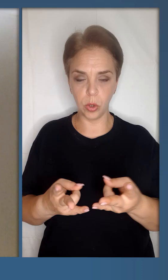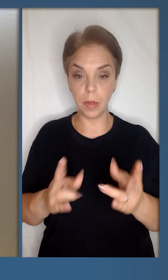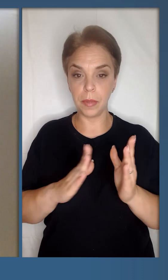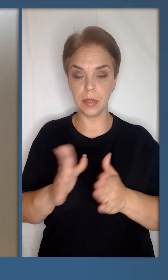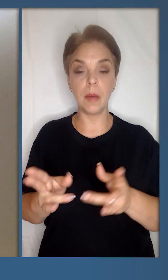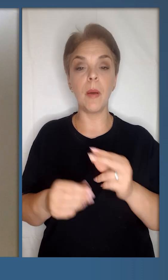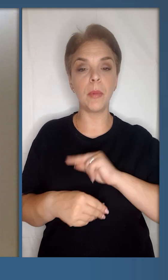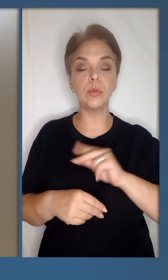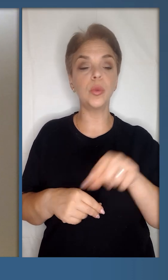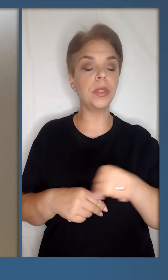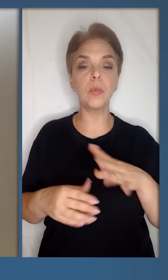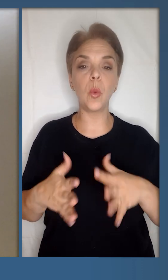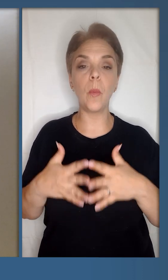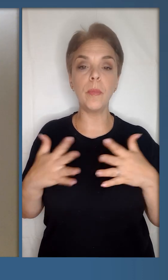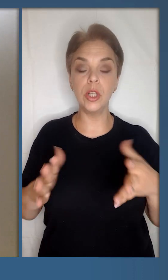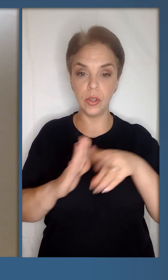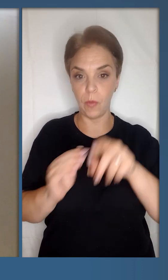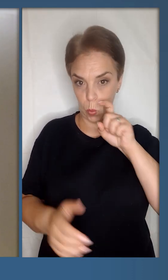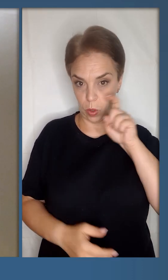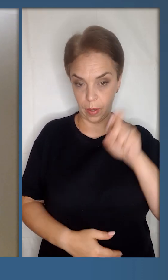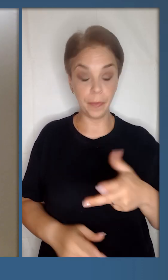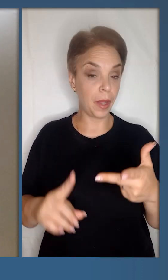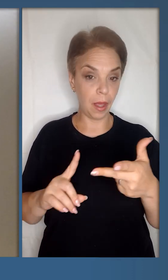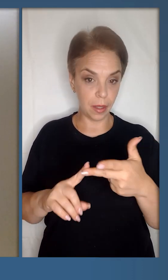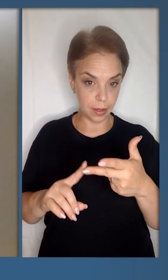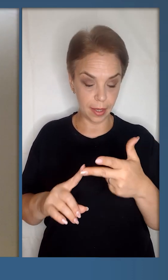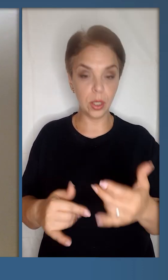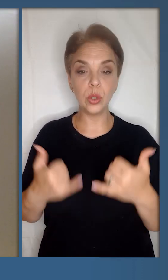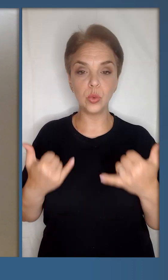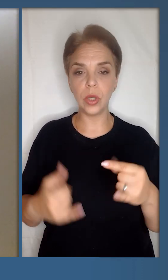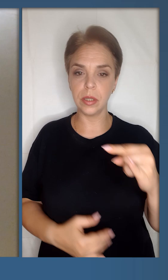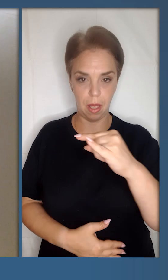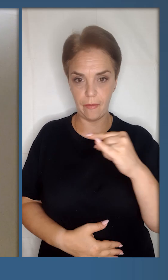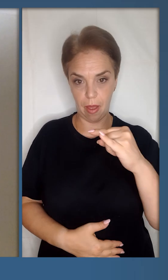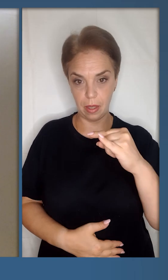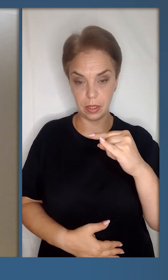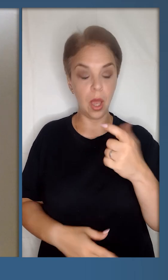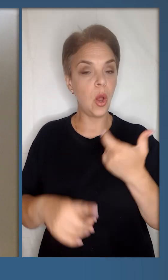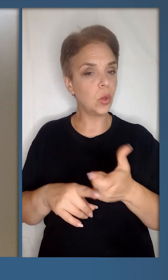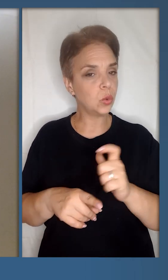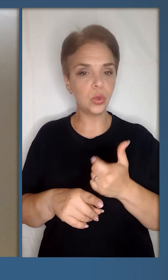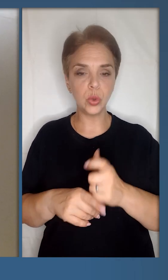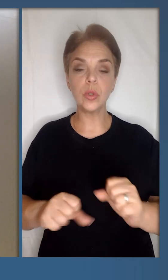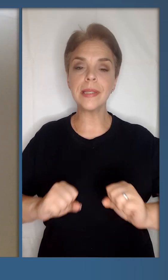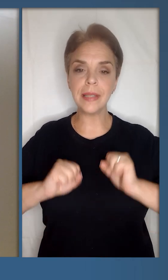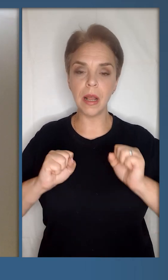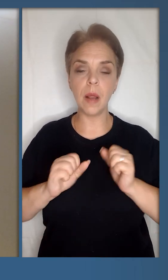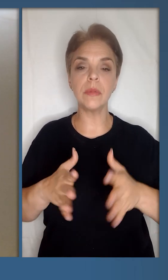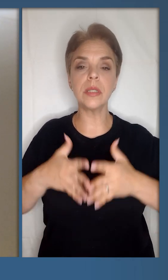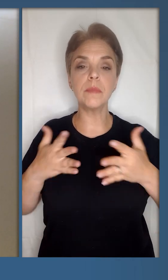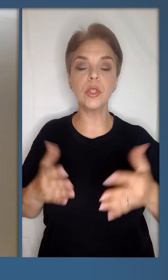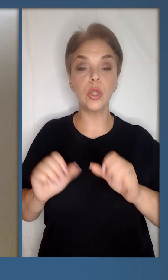система. Працюємо, щоб їх було більше в Україні. Третє – сучасна авіація. Дуже-дуже стараємося